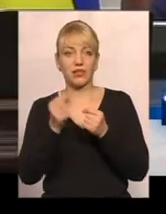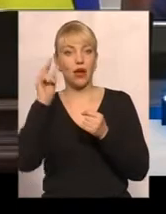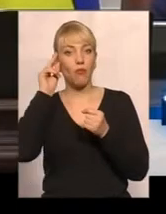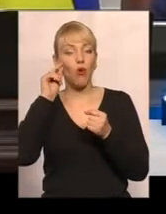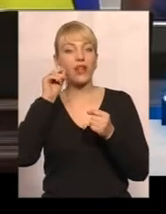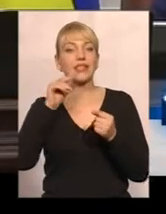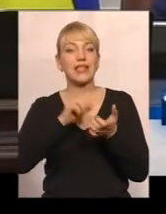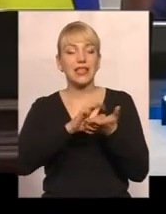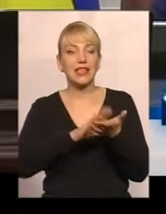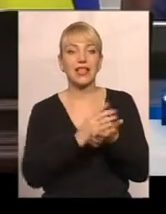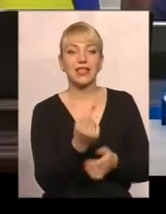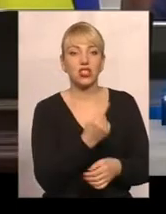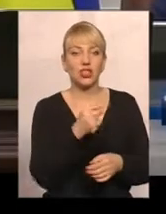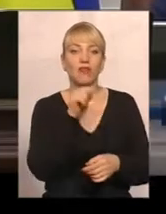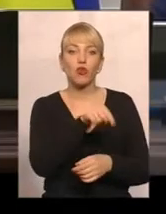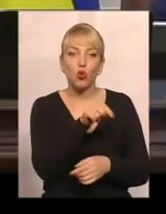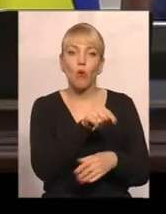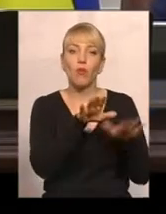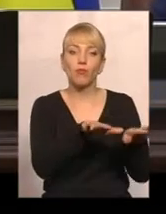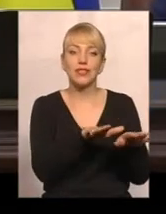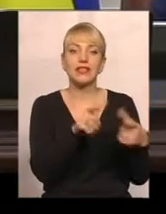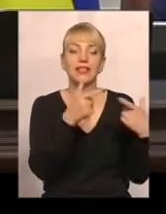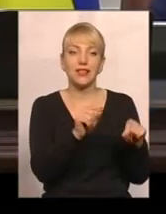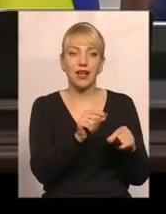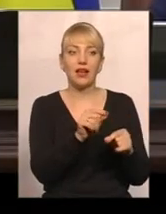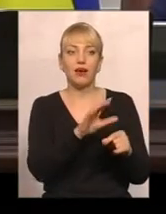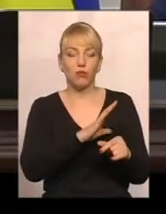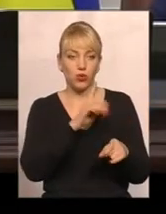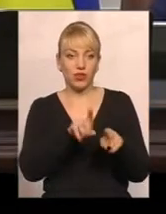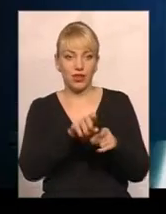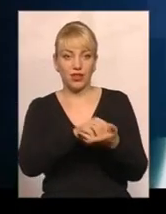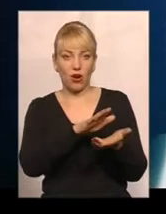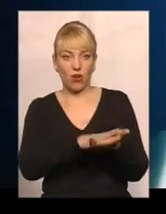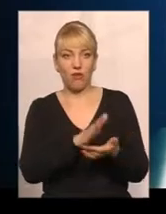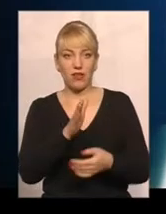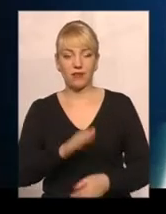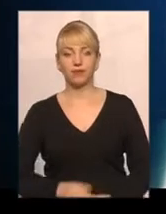лічильників в тому місті, в якому будуть такі нарахування відбуватись.